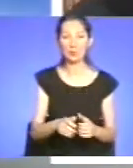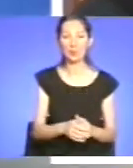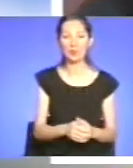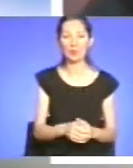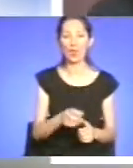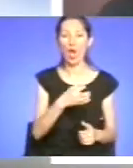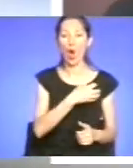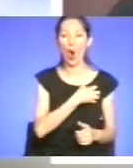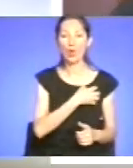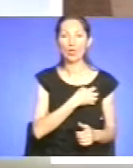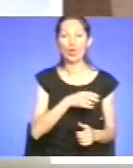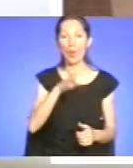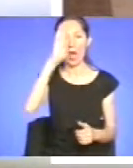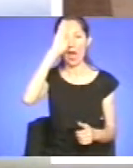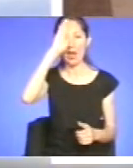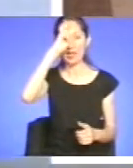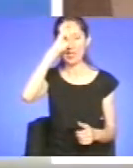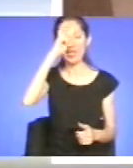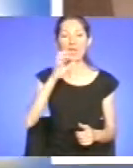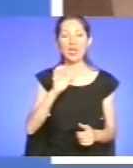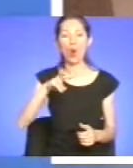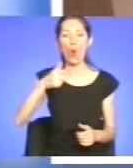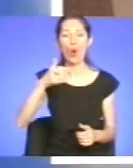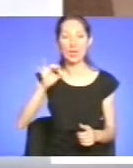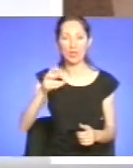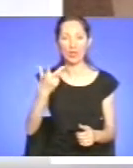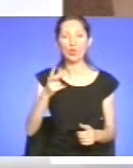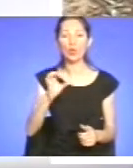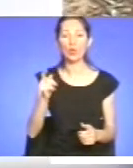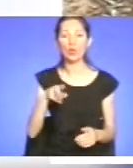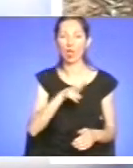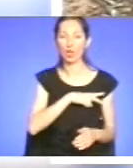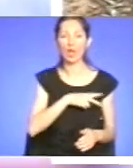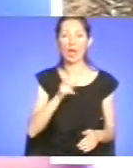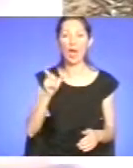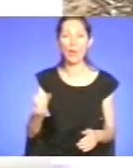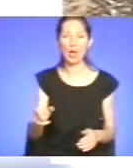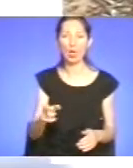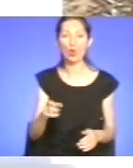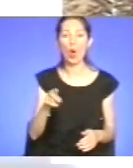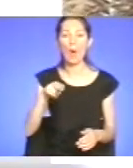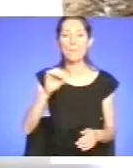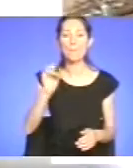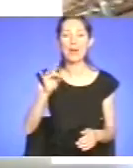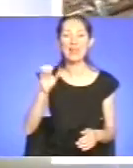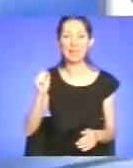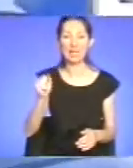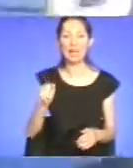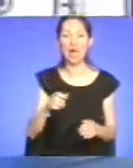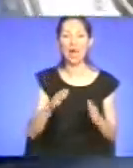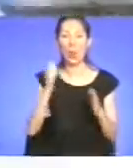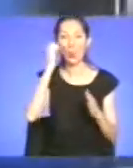Орденом княгині Ольги Третього ступеня нагородили мешканку Петриківського обласного георіатричного пансіонату Світлану Драган.